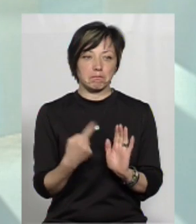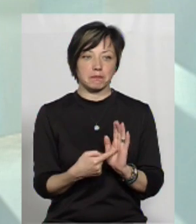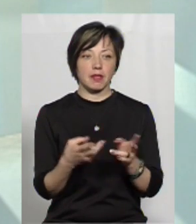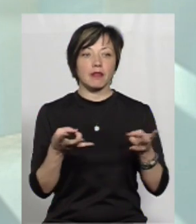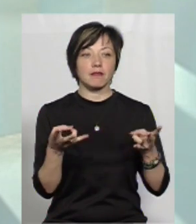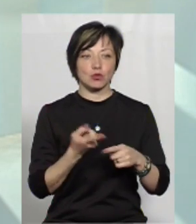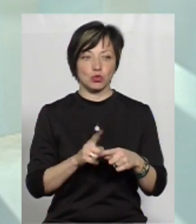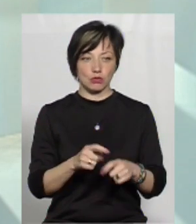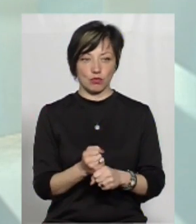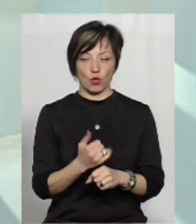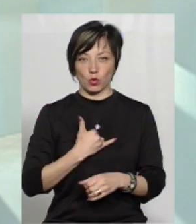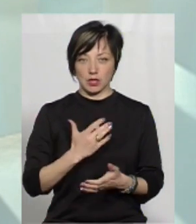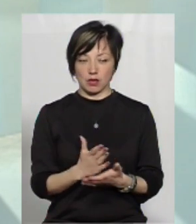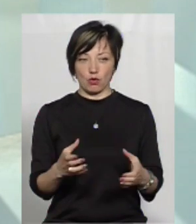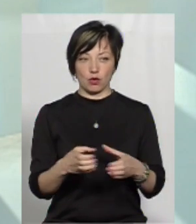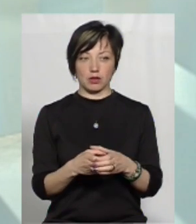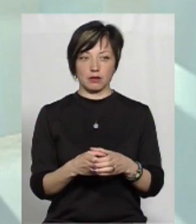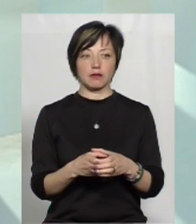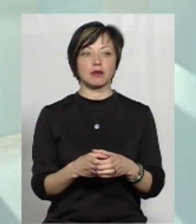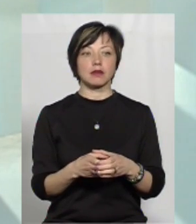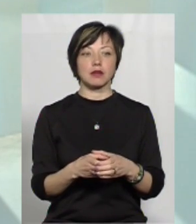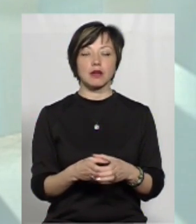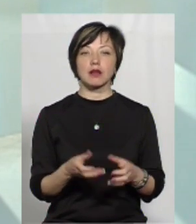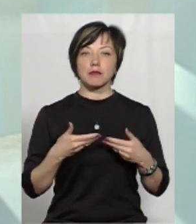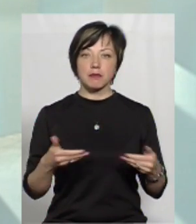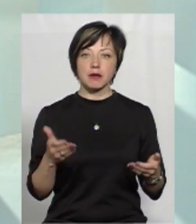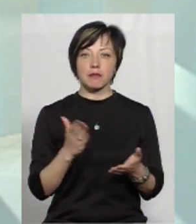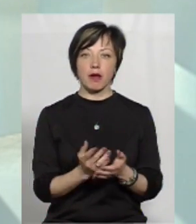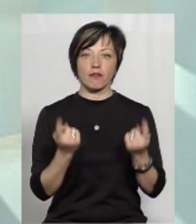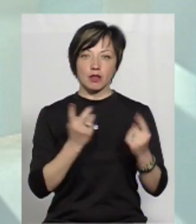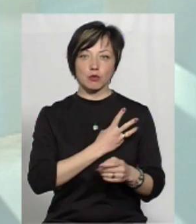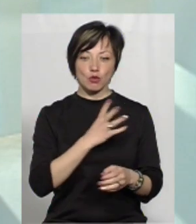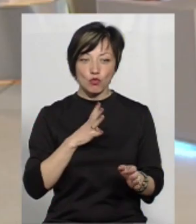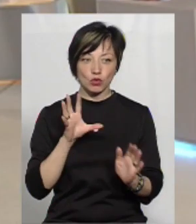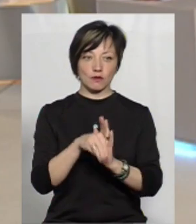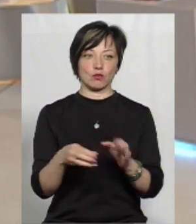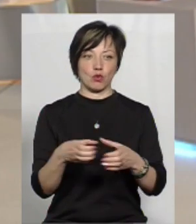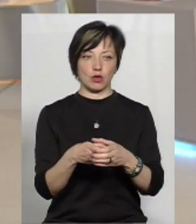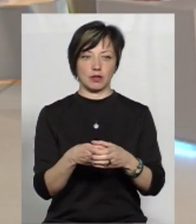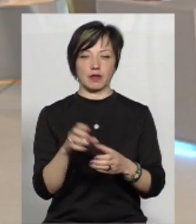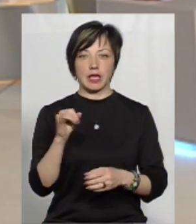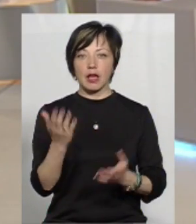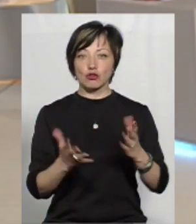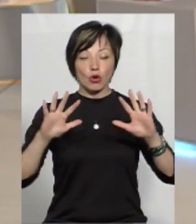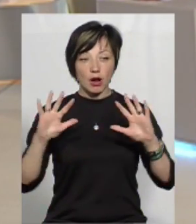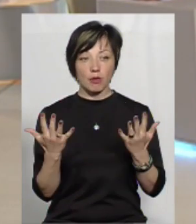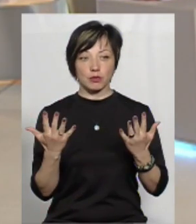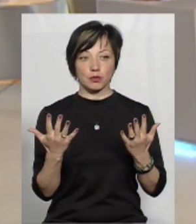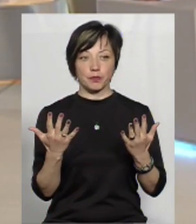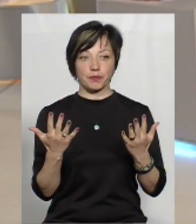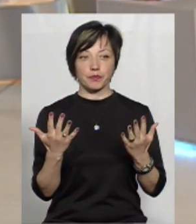навіщо ми це робимо. У нас є колектив, ми маємо велике бажання бути в цьому колективі. І якщо вдруг